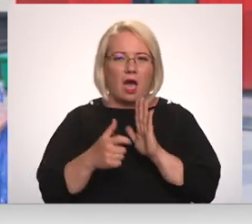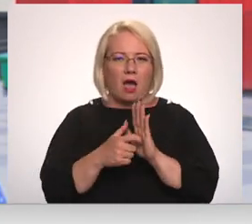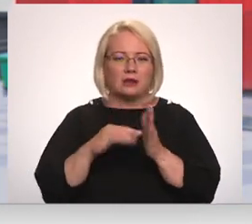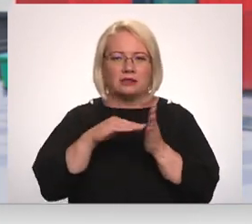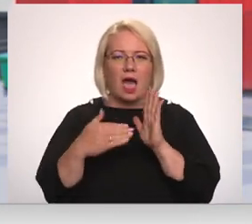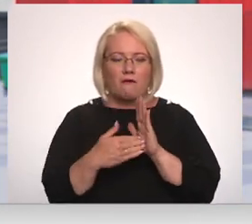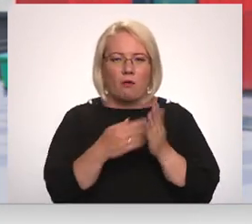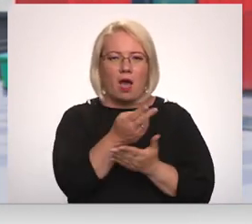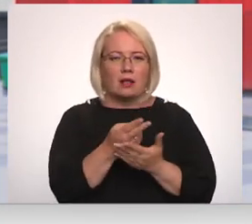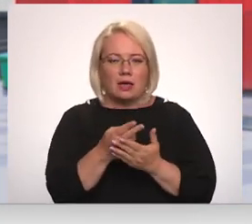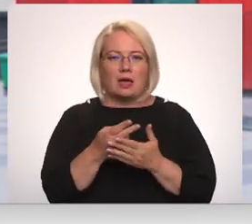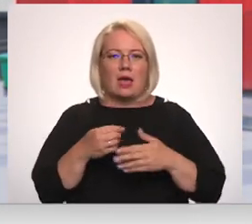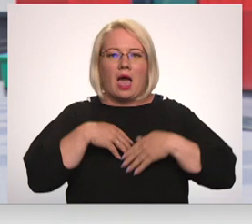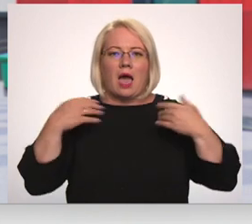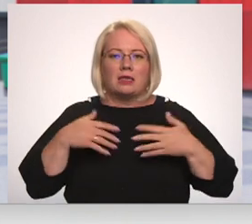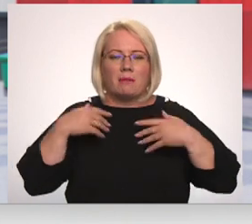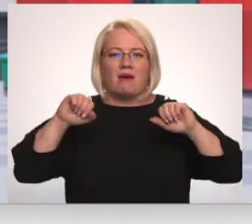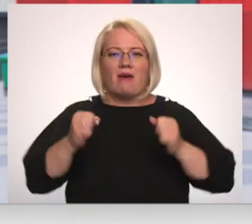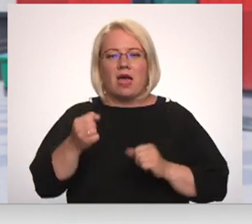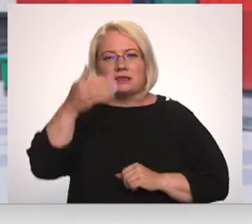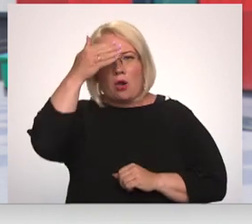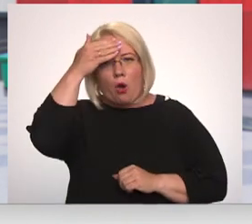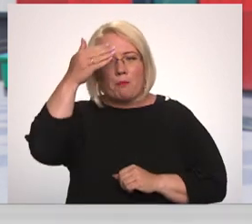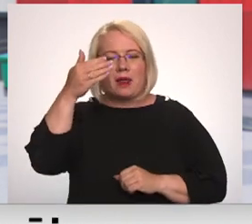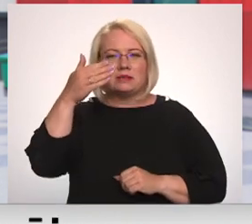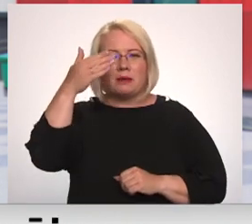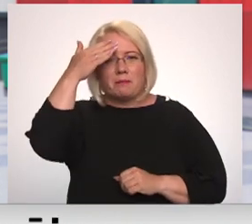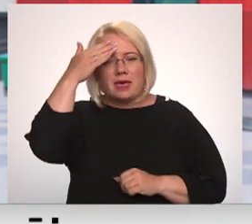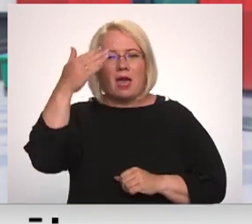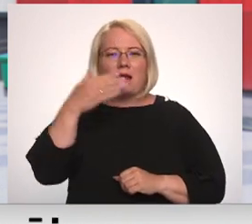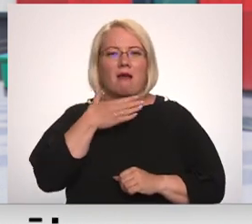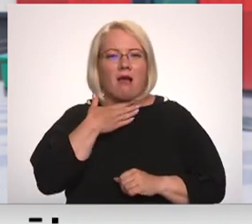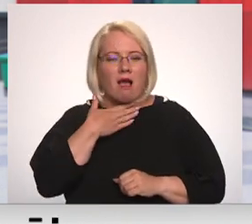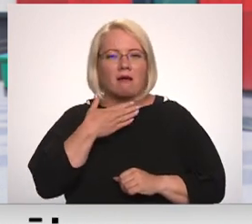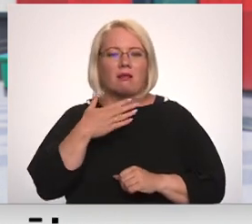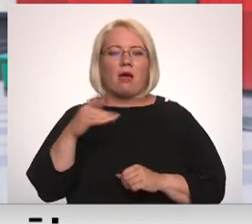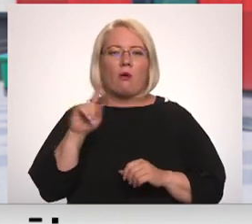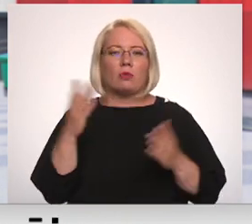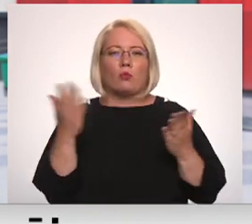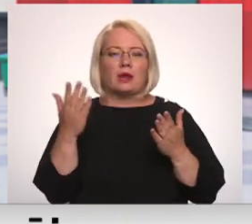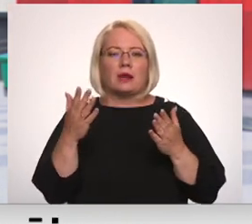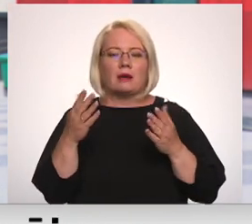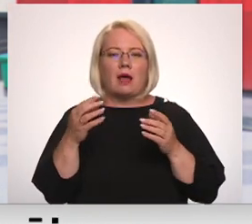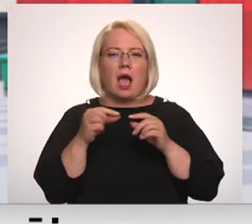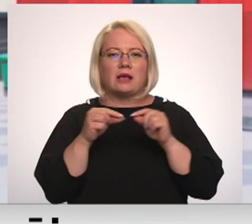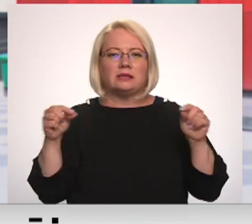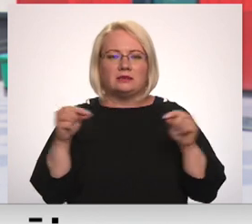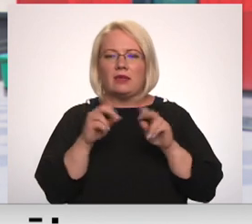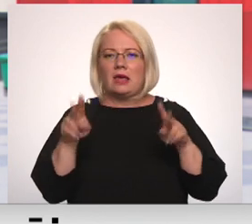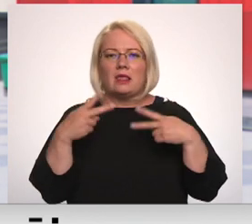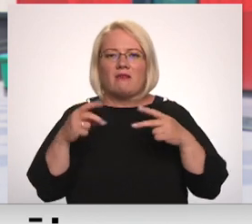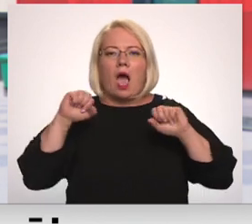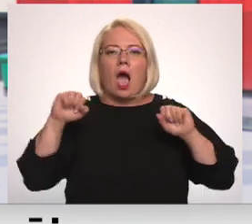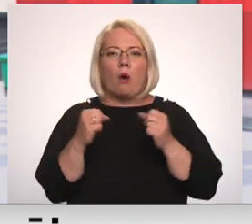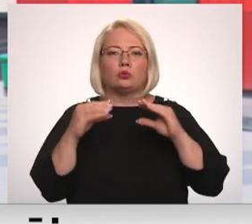vēstu kompresu uz pieres, uz kakla, uz cirkšņiem, respektīvi, kur ir lielie asins vada. Nevajag, protams, tieši